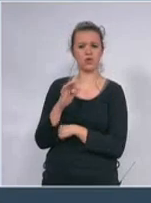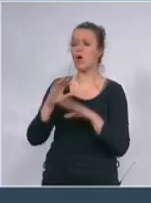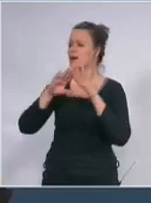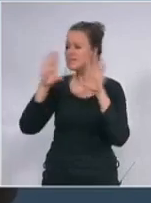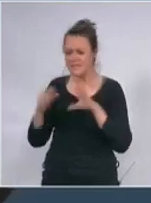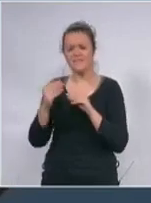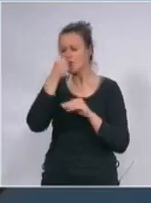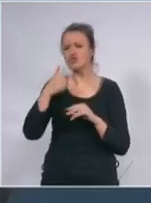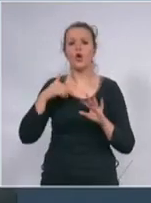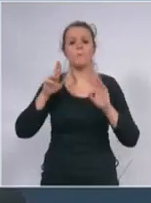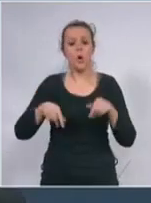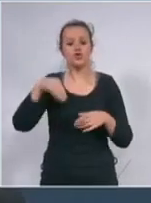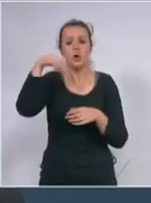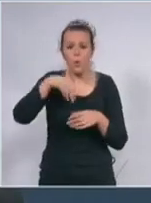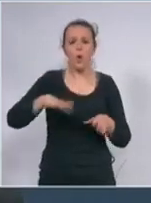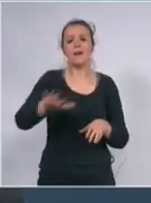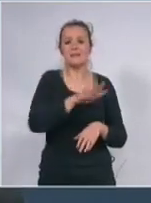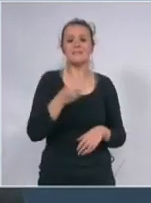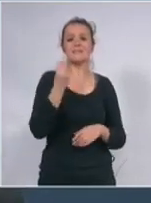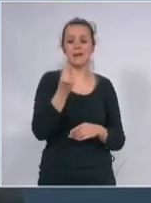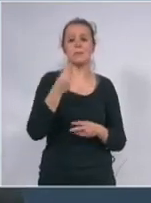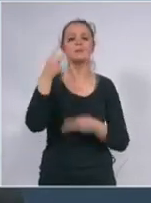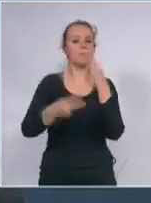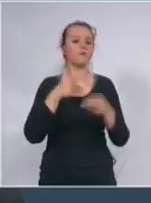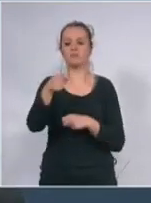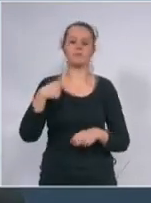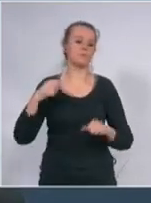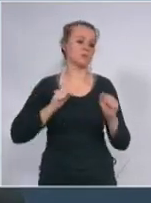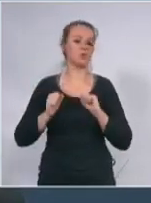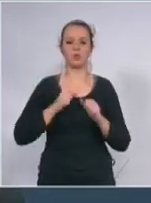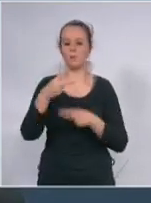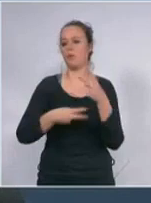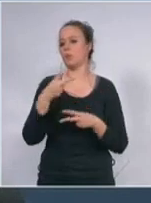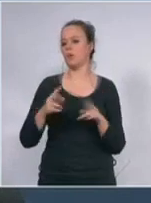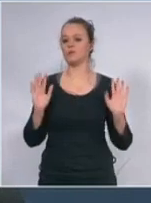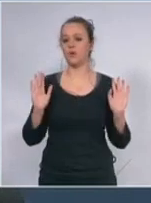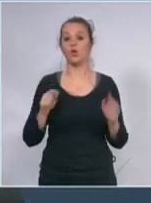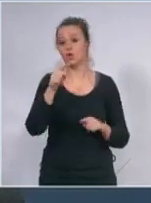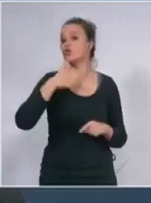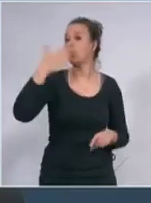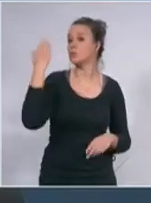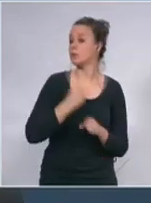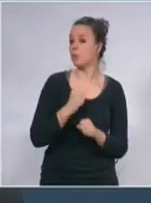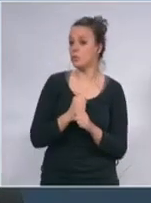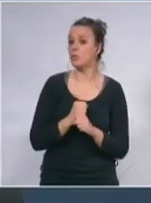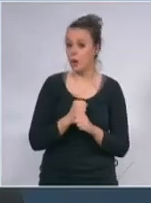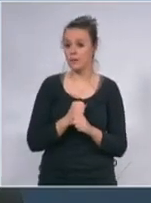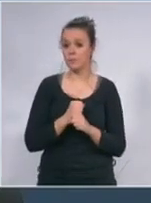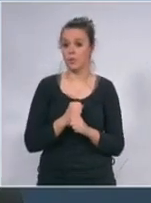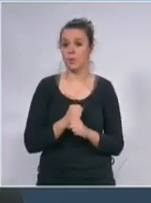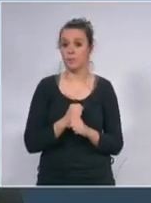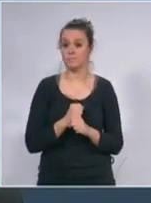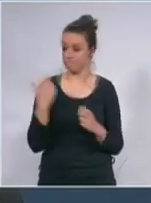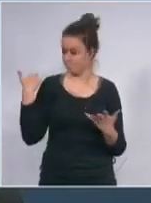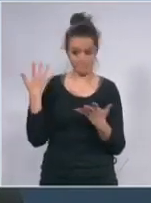da proizvedemo u Srbiji mi se trudimo da proizvedemo i to ćemo da uspemo da uradimo i sve smo to u ovom